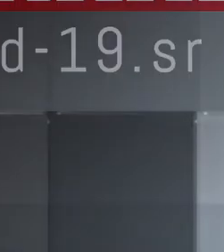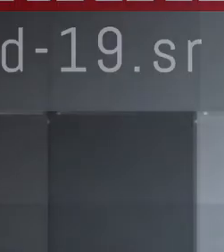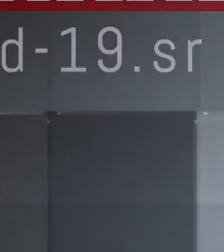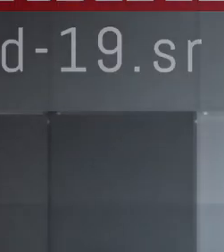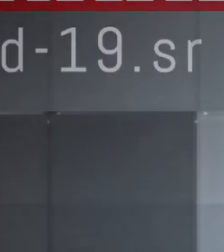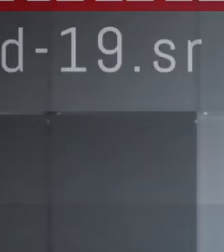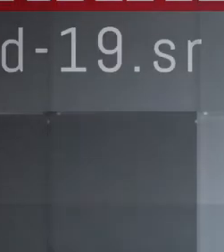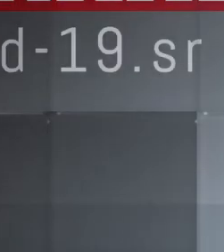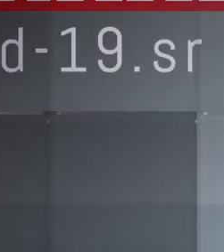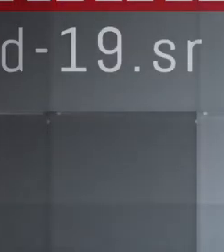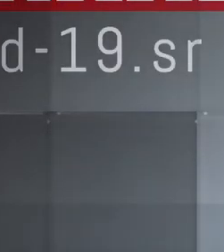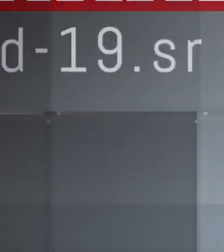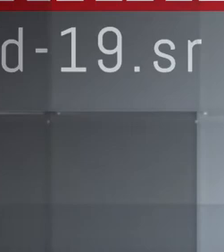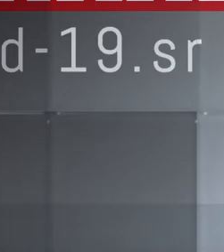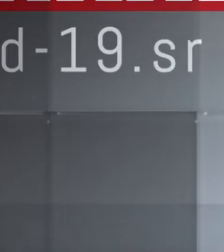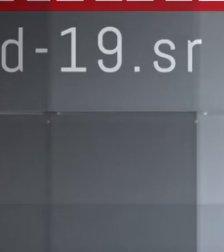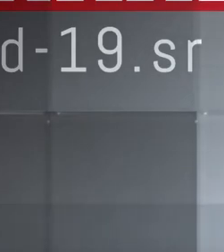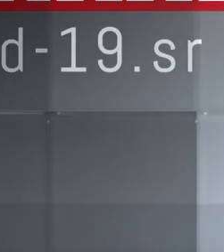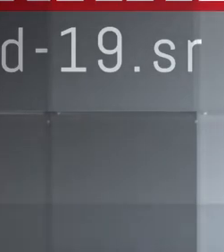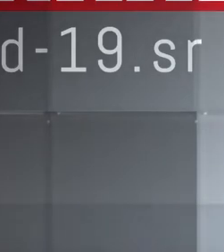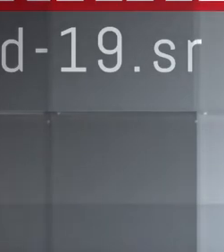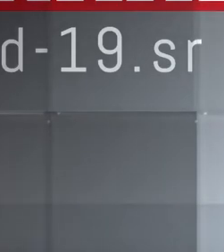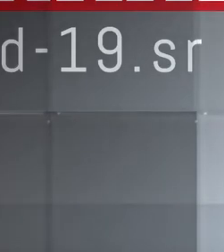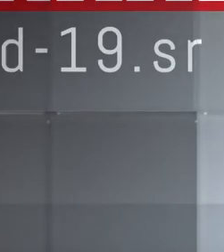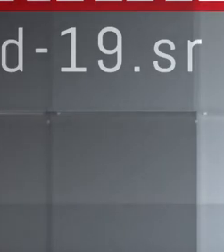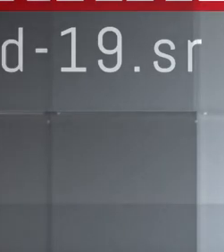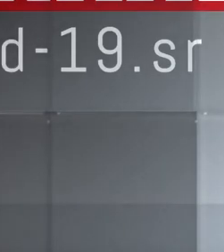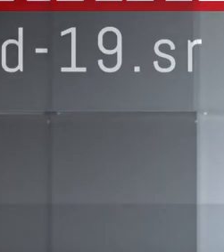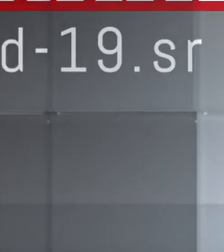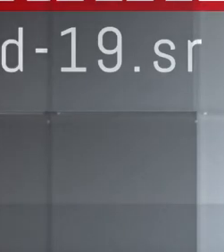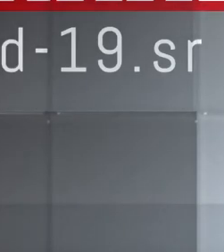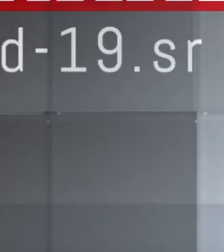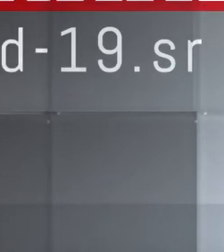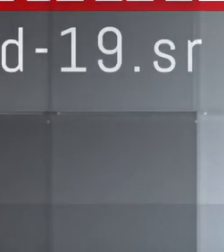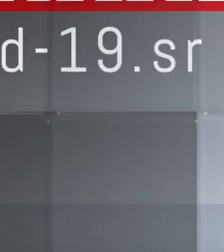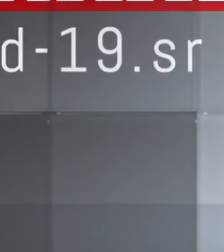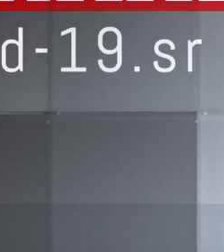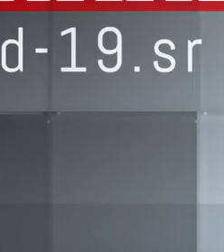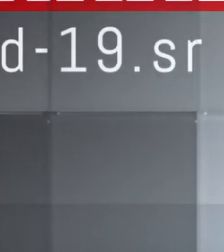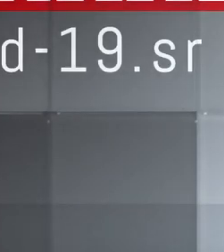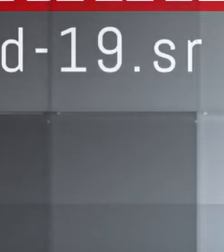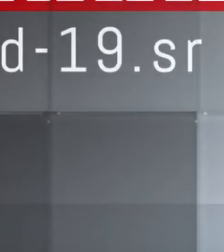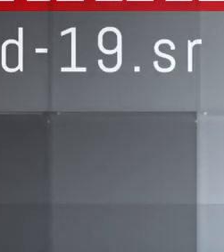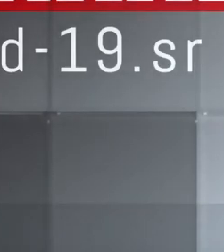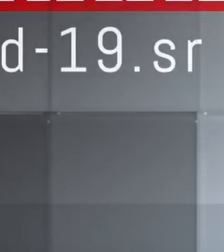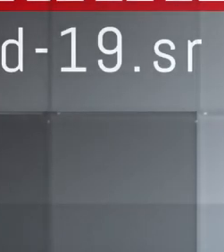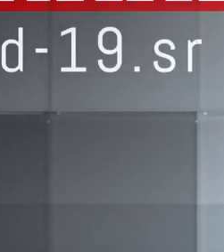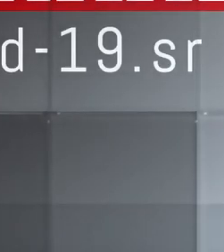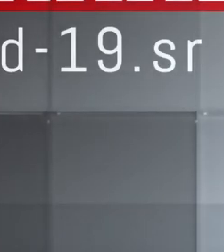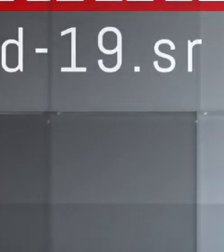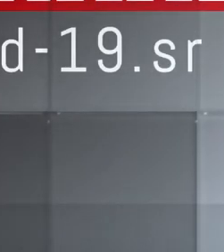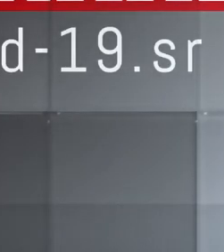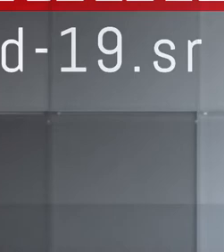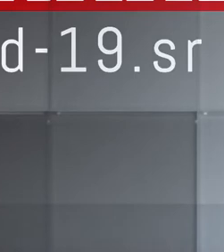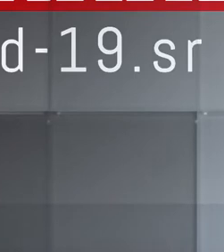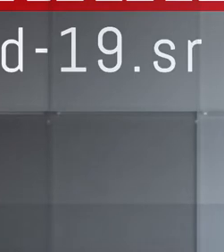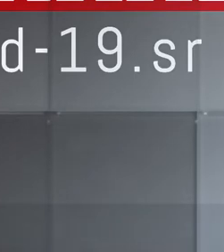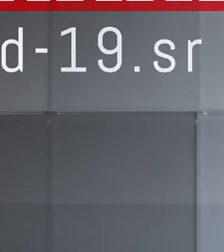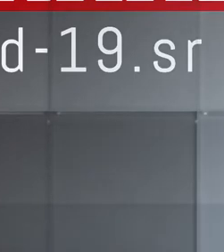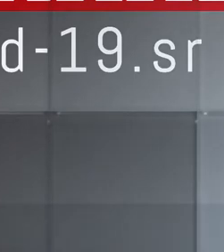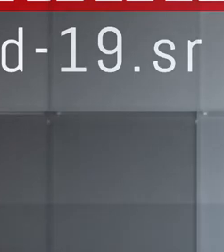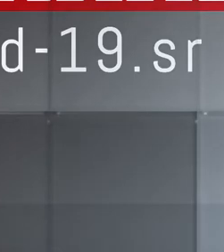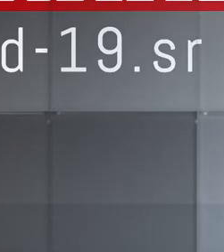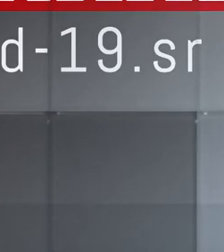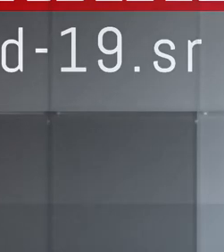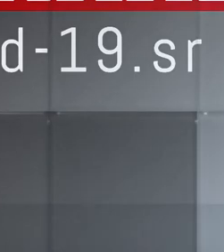Het COVID-19 Management Team heeft bij de afgelopen persconferentie benadrukt dat er niet wordt gemanipuleerd met de